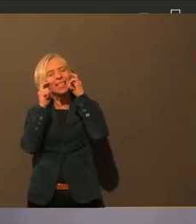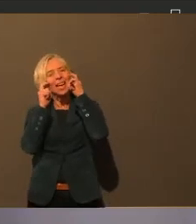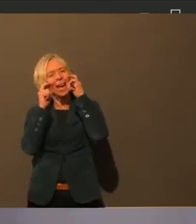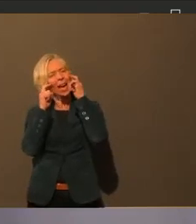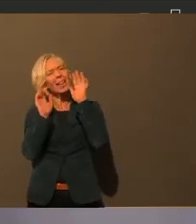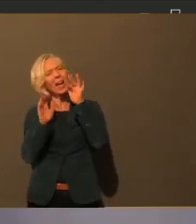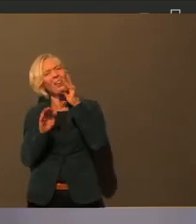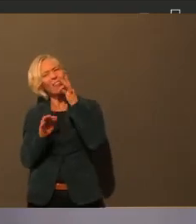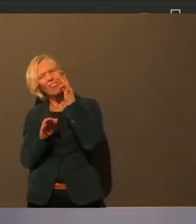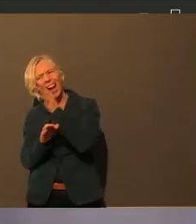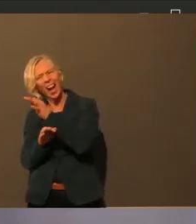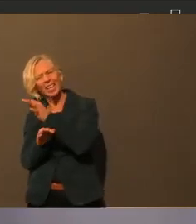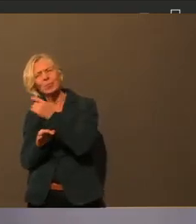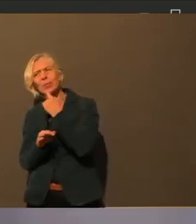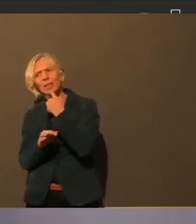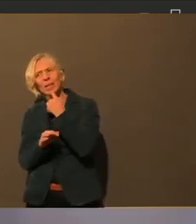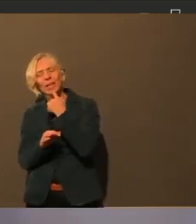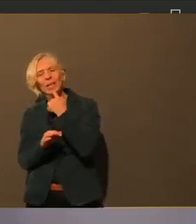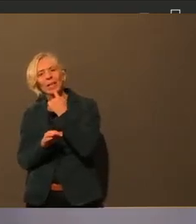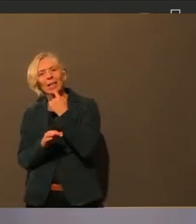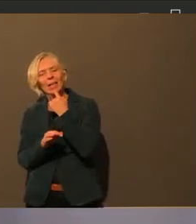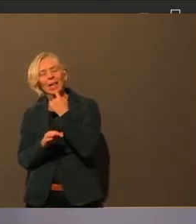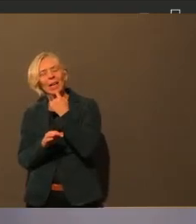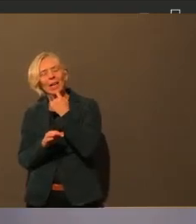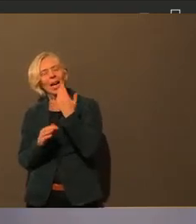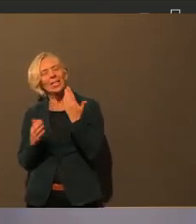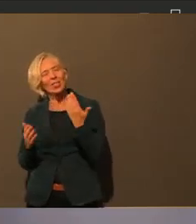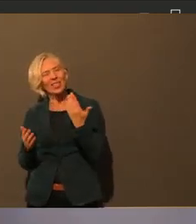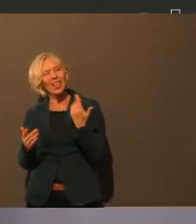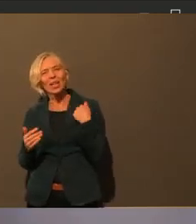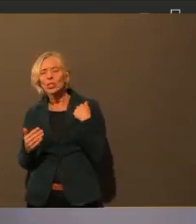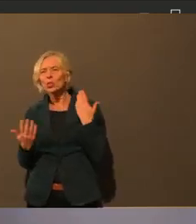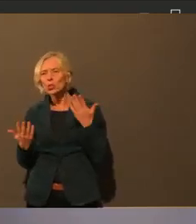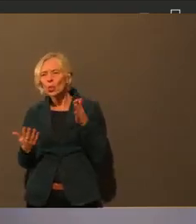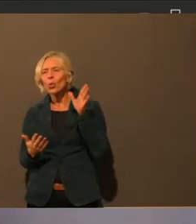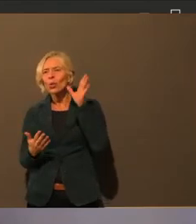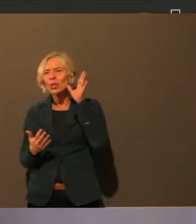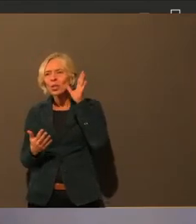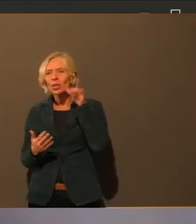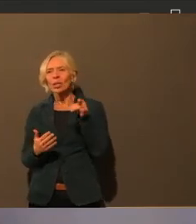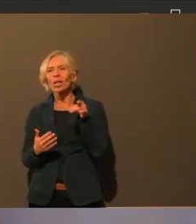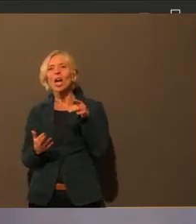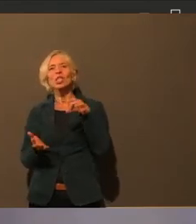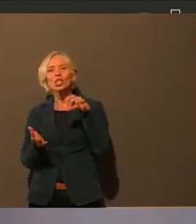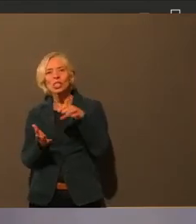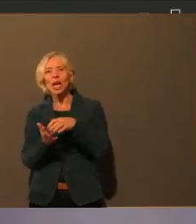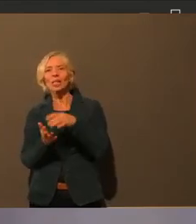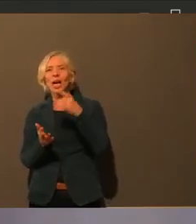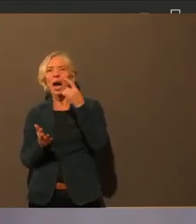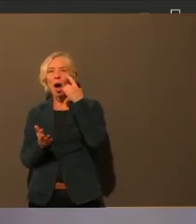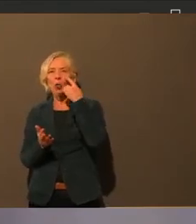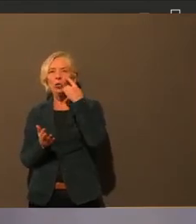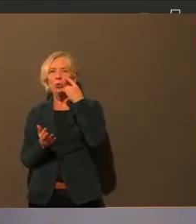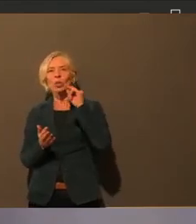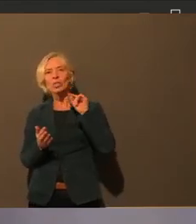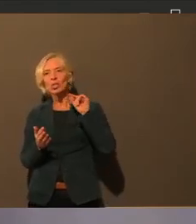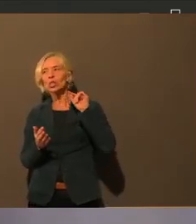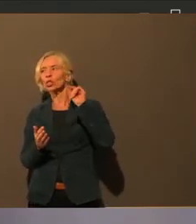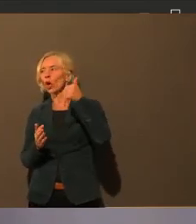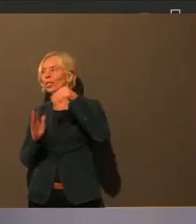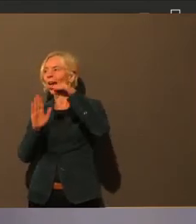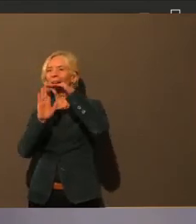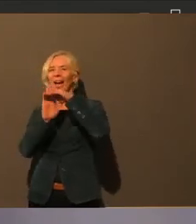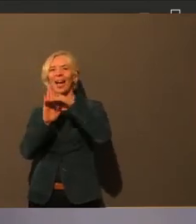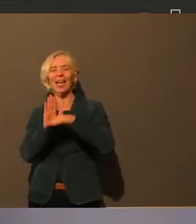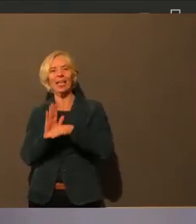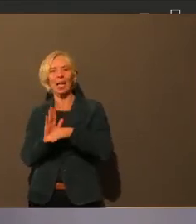Ich habe da jetzt leider nichts mitbekommen. Da wurde erwähnt, dass Sonderregelungen der Stadt Augsburg, die fünften und sechsten Klassen, der